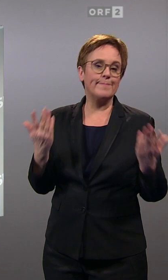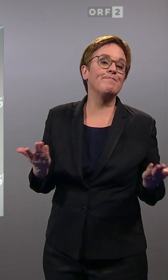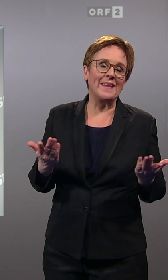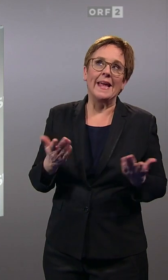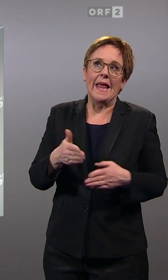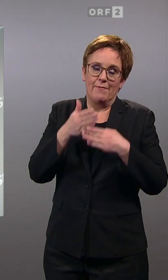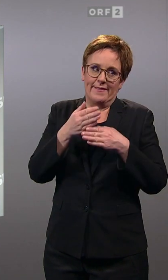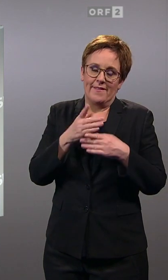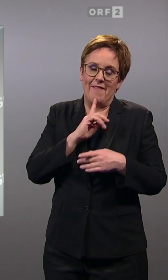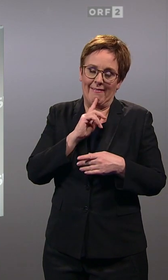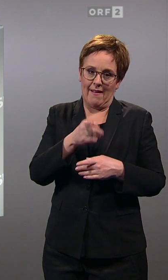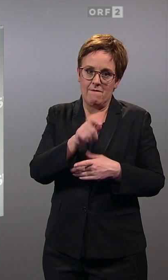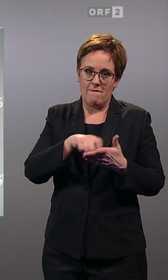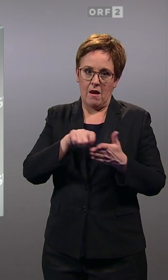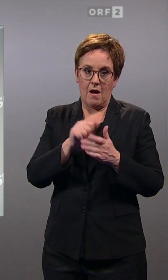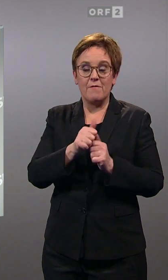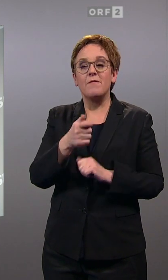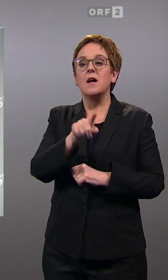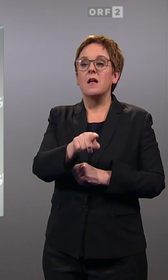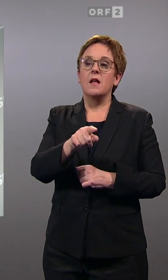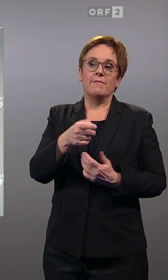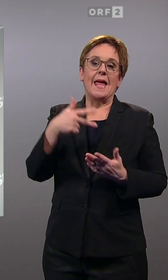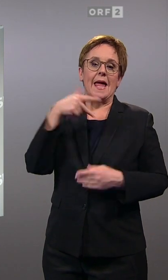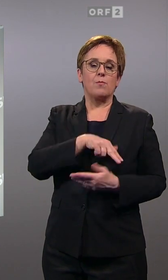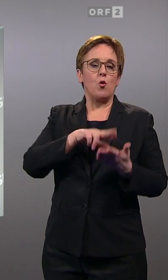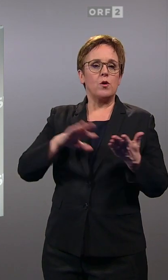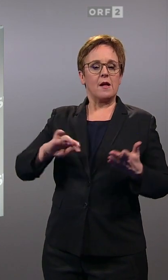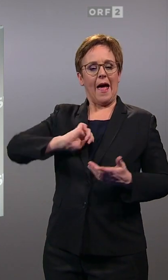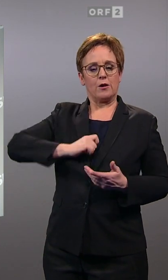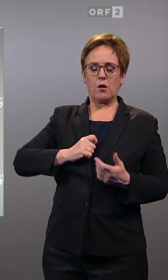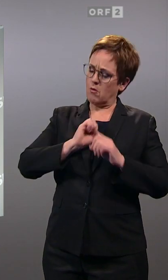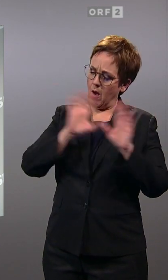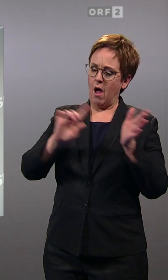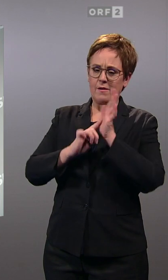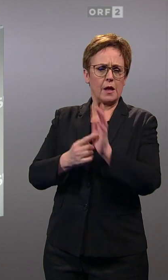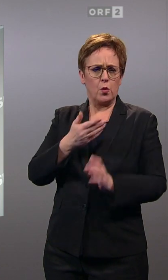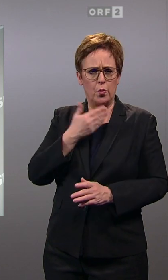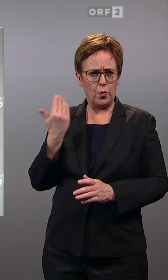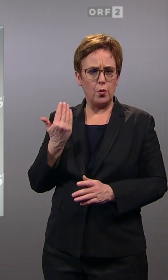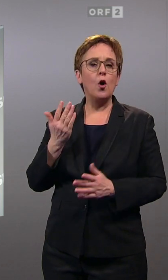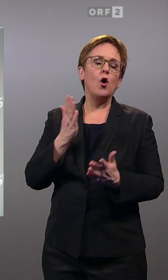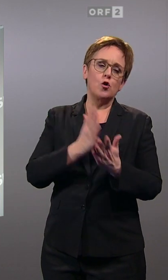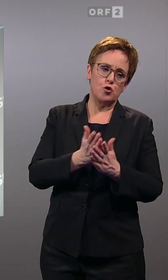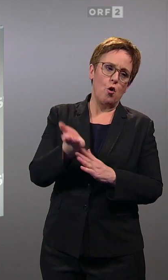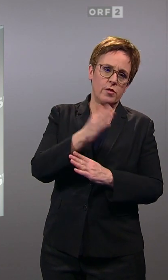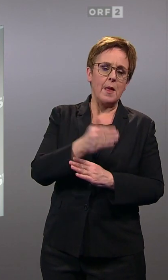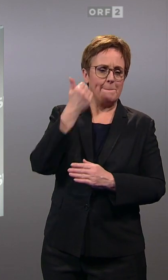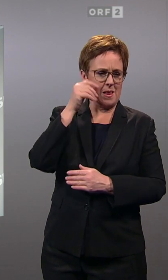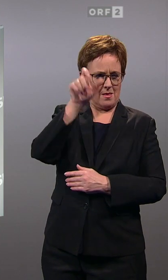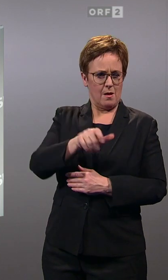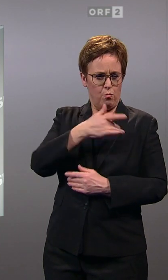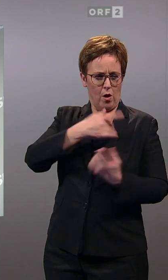Die SPÖ Niederösterreich hat sich da auch nicht wirklich positioniert. Man hat einerseits Wahlkampfveranstaltungen mit Hans-Peter Toskuzi gemacht,